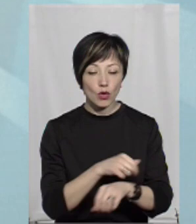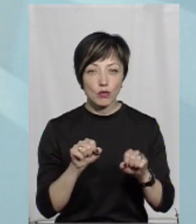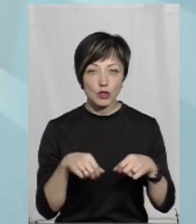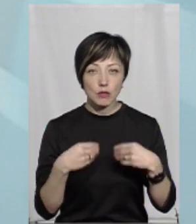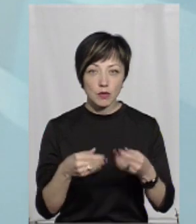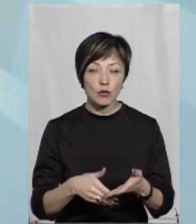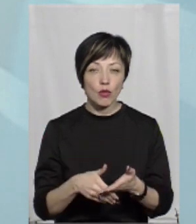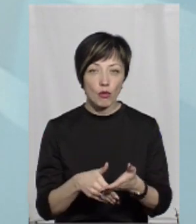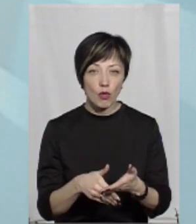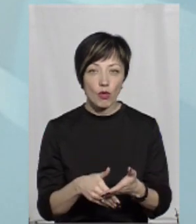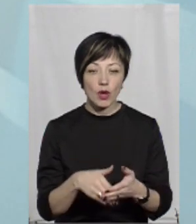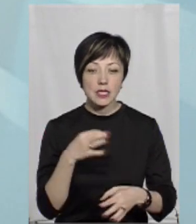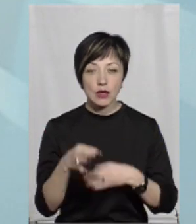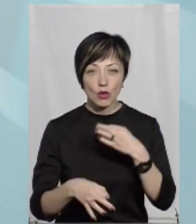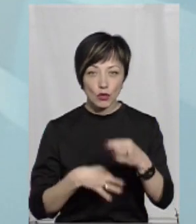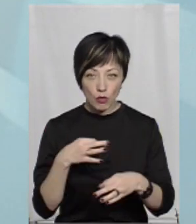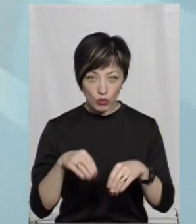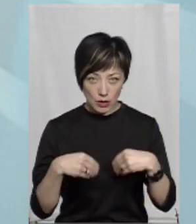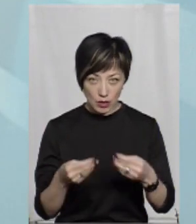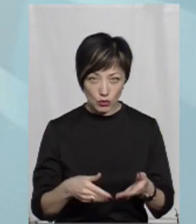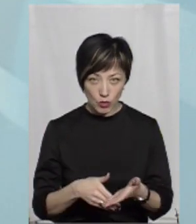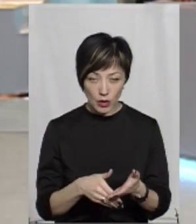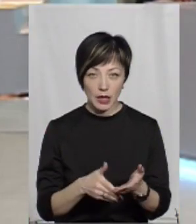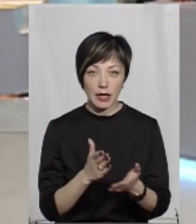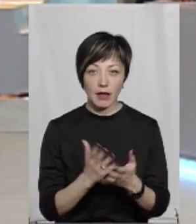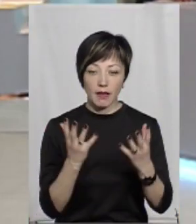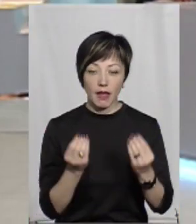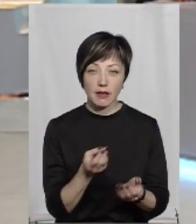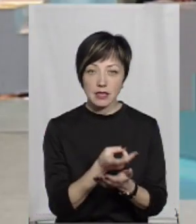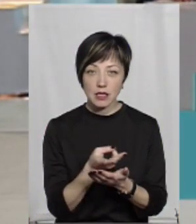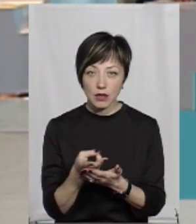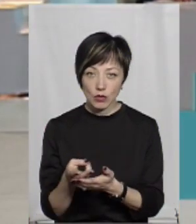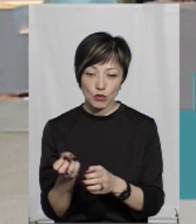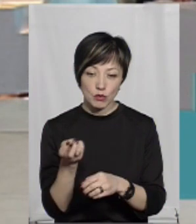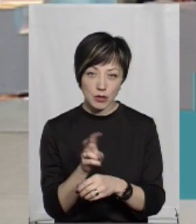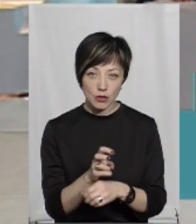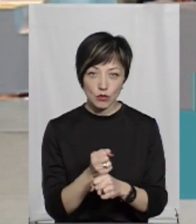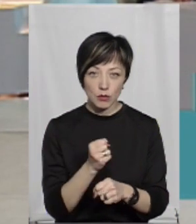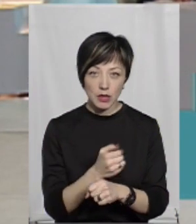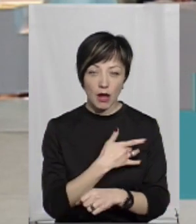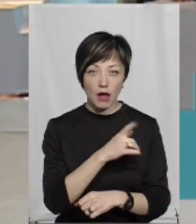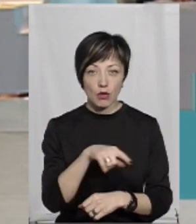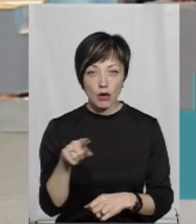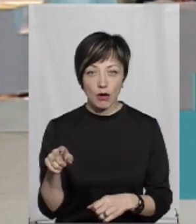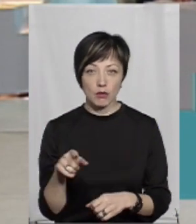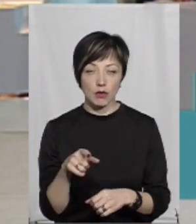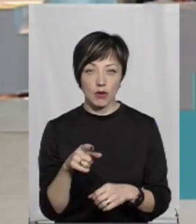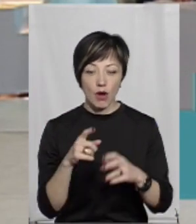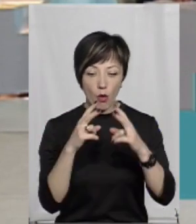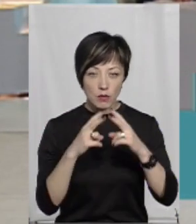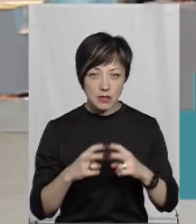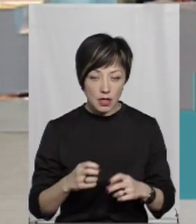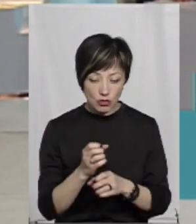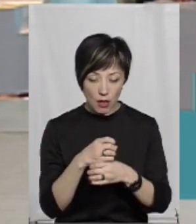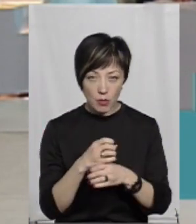де можна надати допомогу цілодобову. Є денний стаціонар, де люди можуть прийти, зробити кардіограму, лабораторне